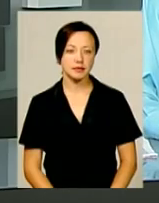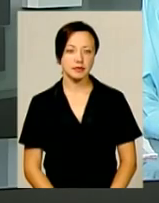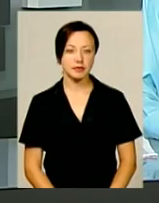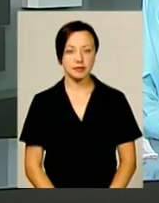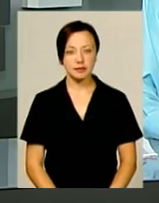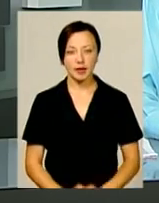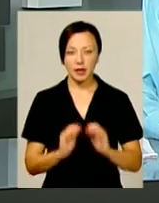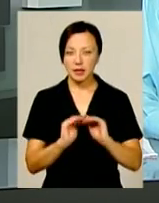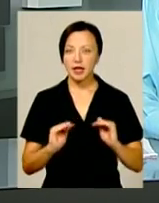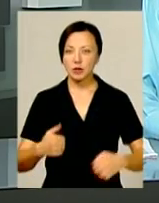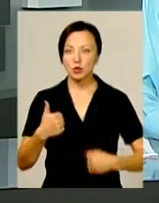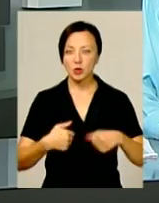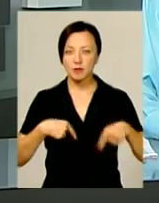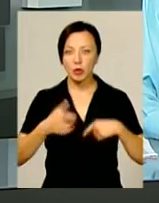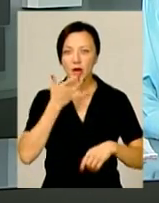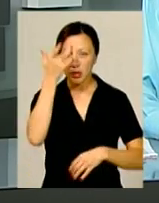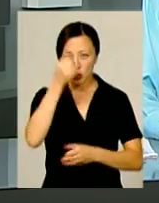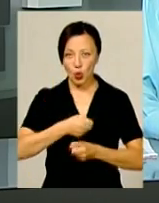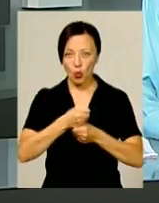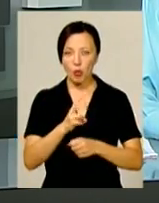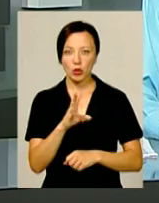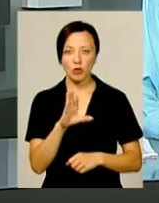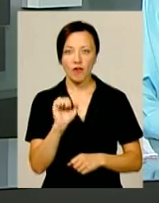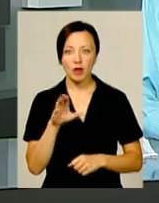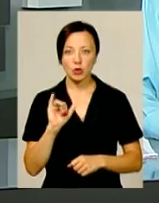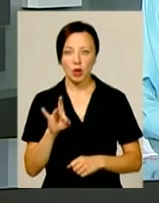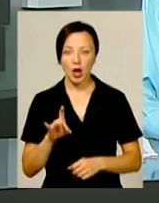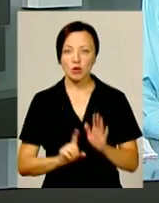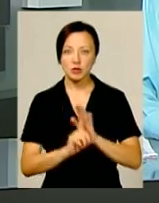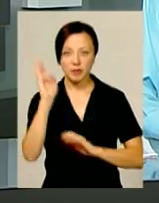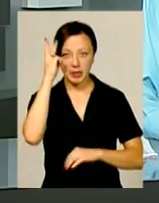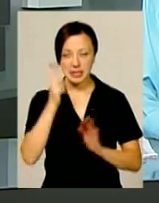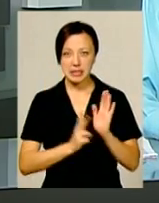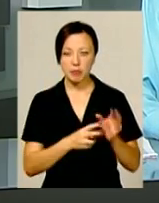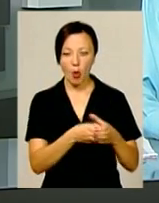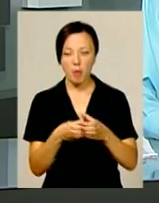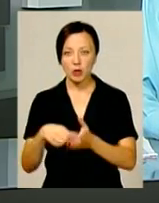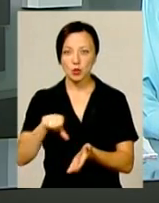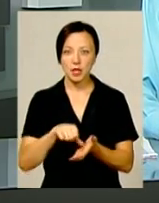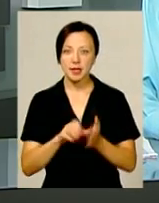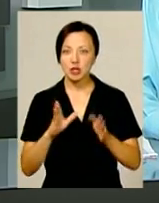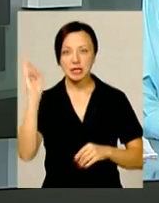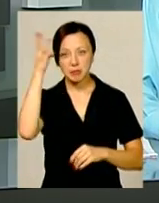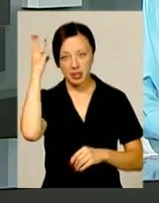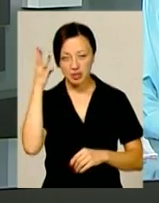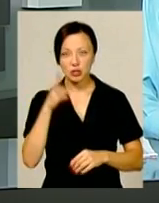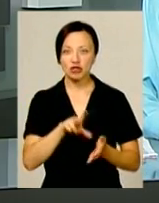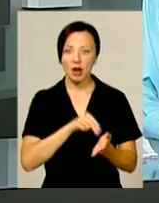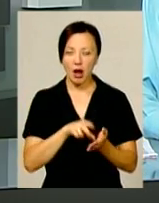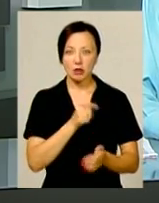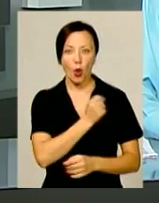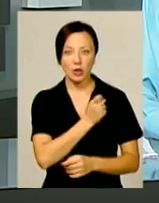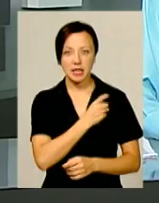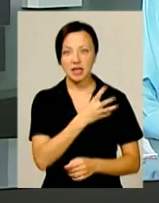Дитячий турнір із футболу «Літній кубок новатора» розпочався в обласному центрі. Сім команд учасників не лише з Хмельницького, а й з Черкас,